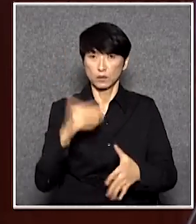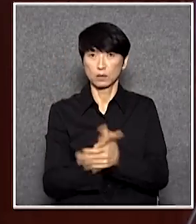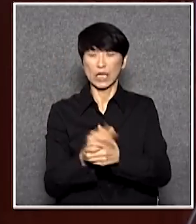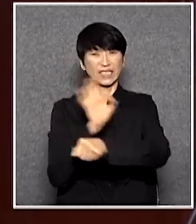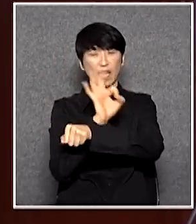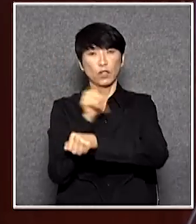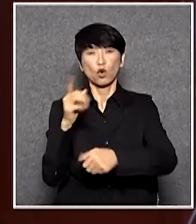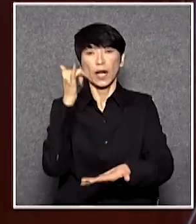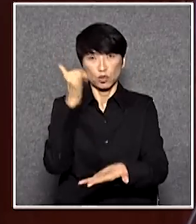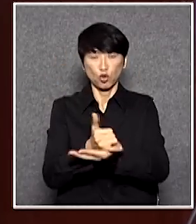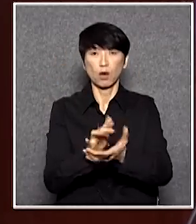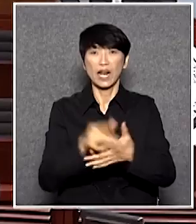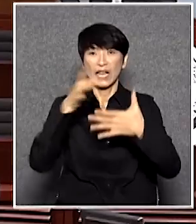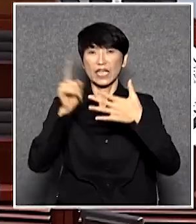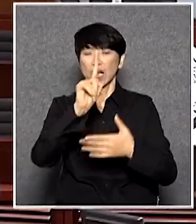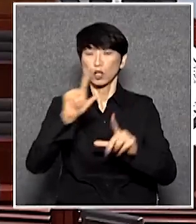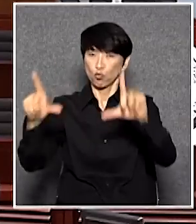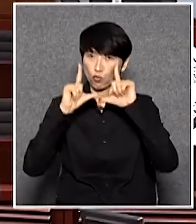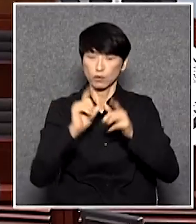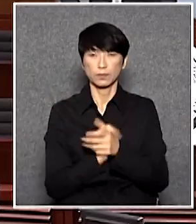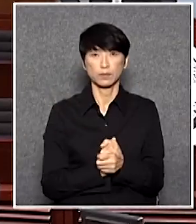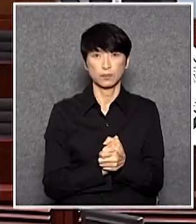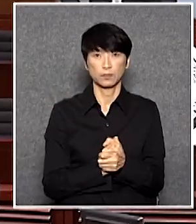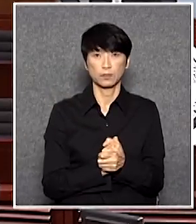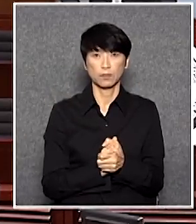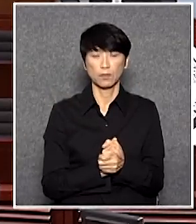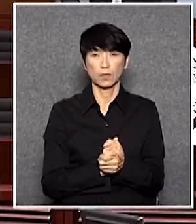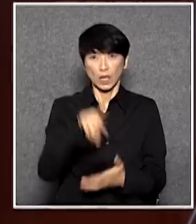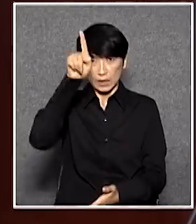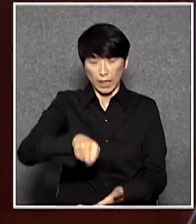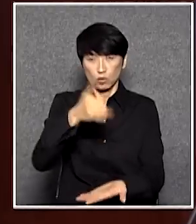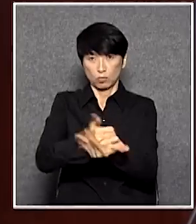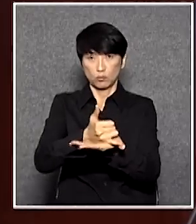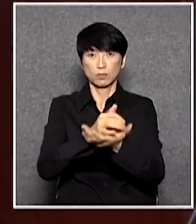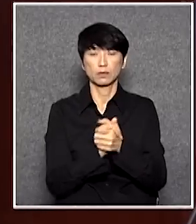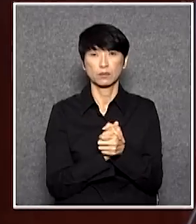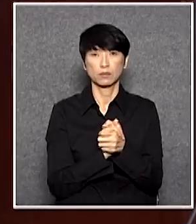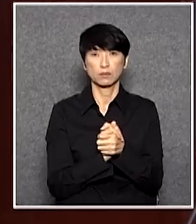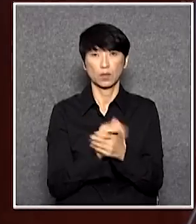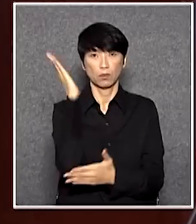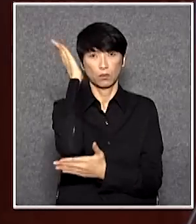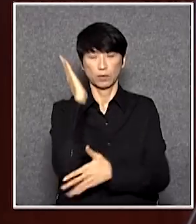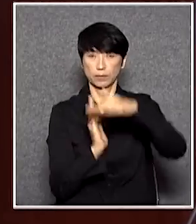選擇請你坐下你選一題來答梁國雄議員立即坐下停止發言